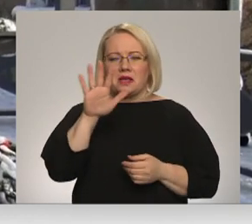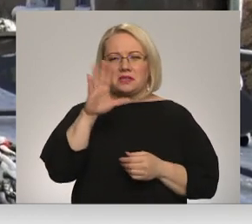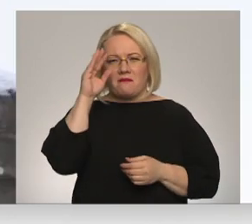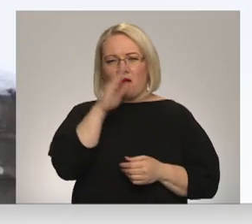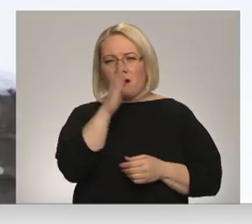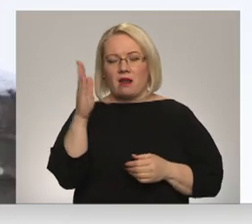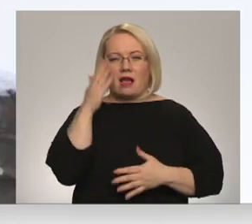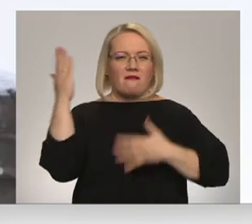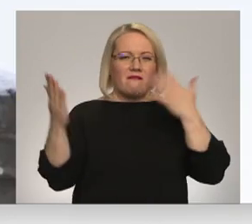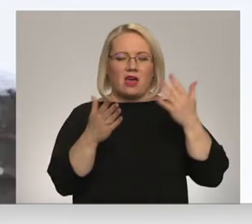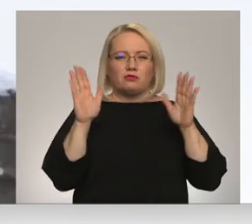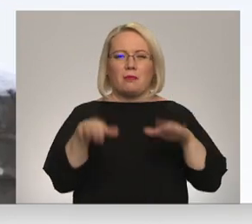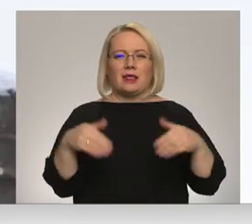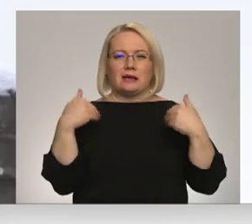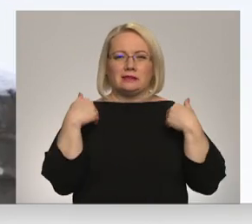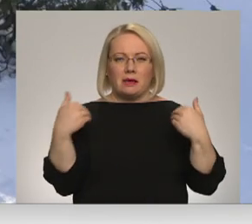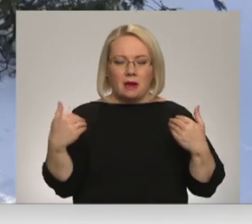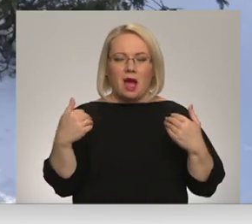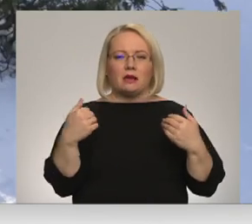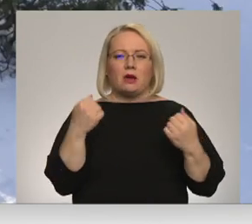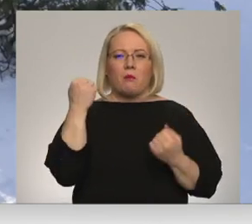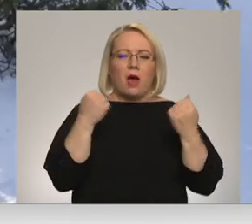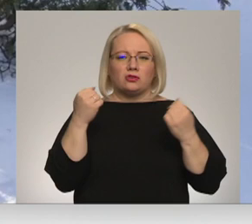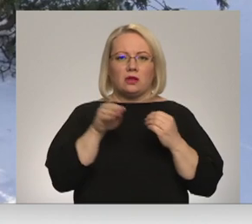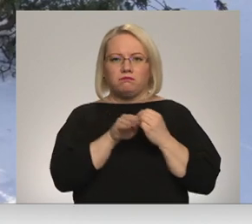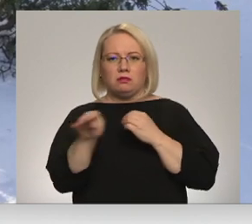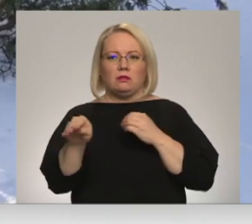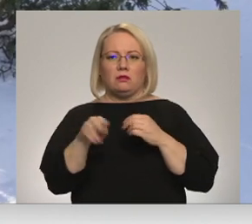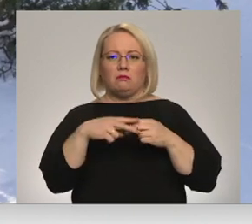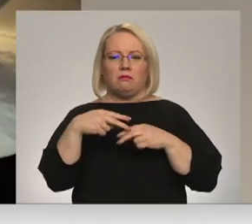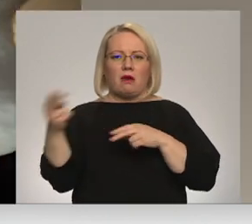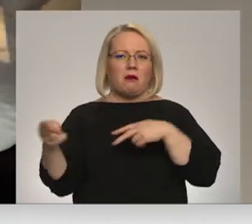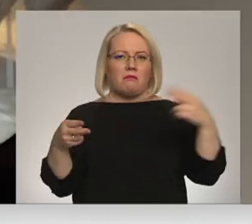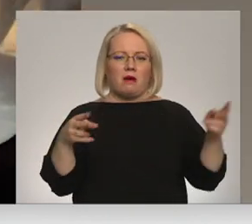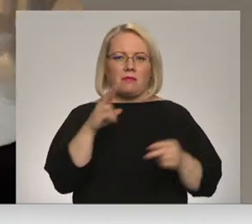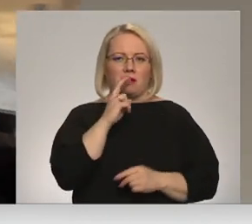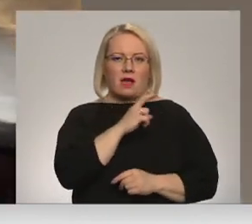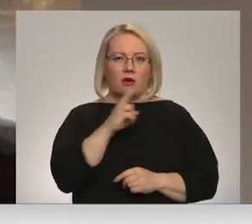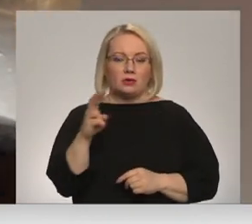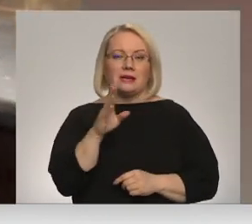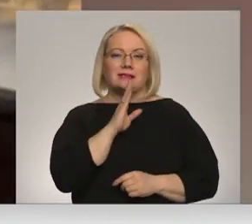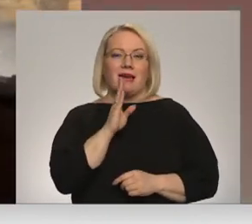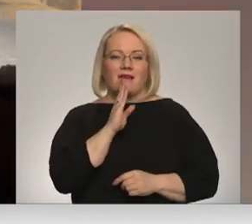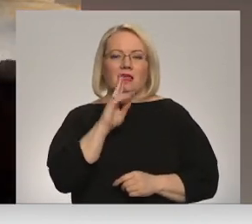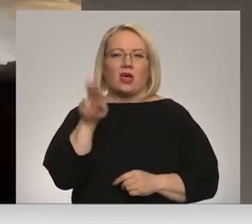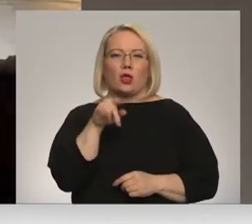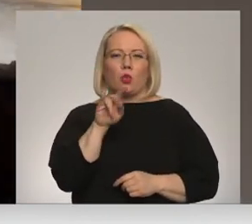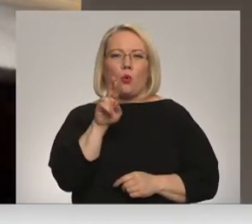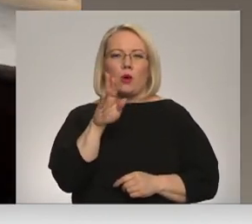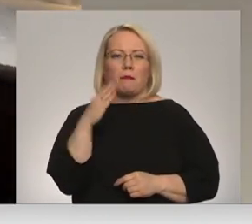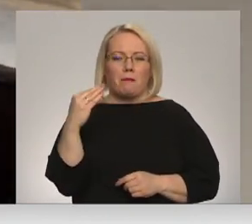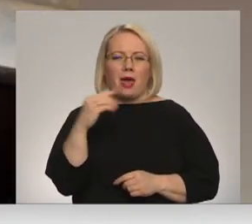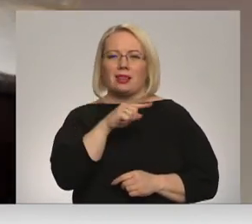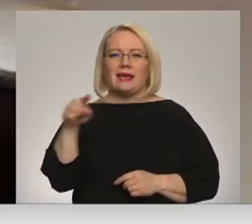kad vež palielinājās spēkā, no ceļa nobraukušo transporta līdzekļu skaits sasniedza rekordus. Solvita no durbes uz Ventspali braukusi četras